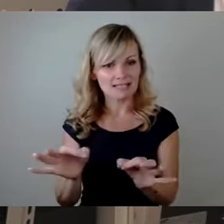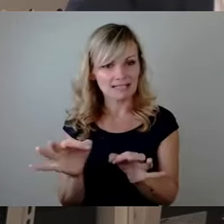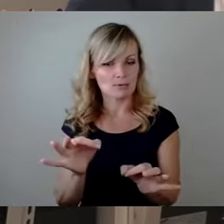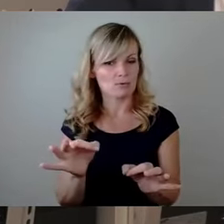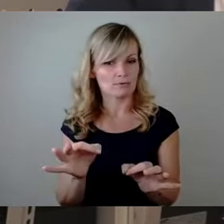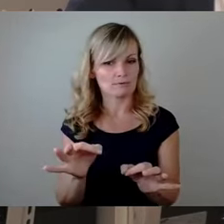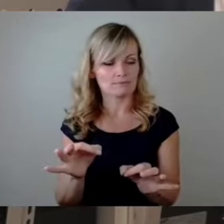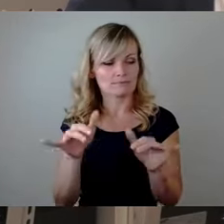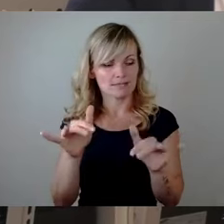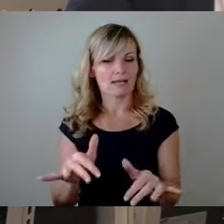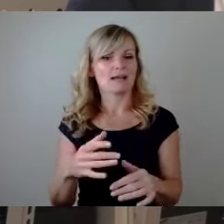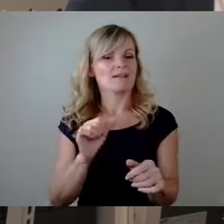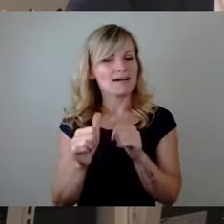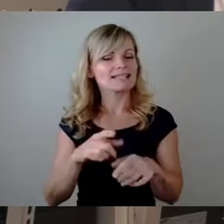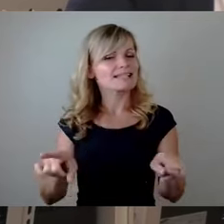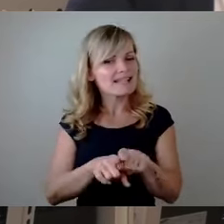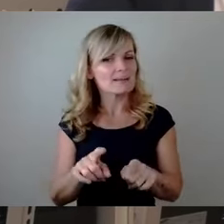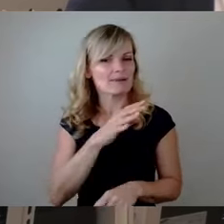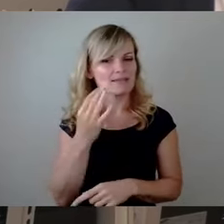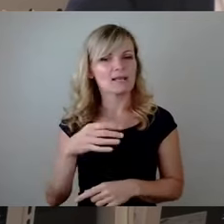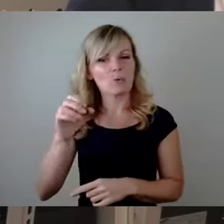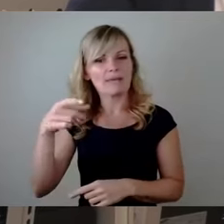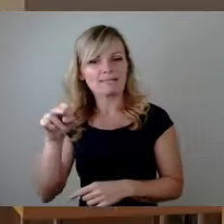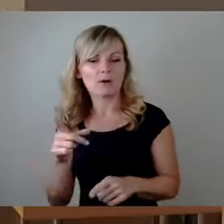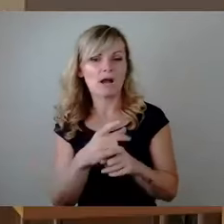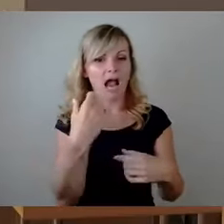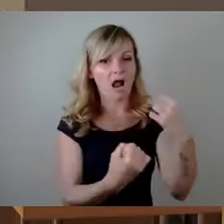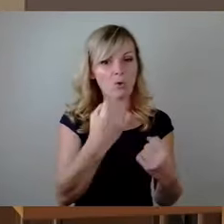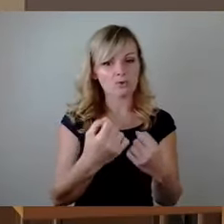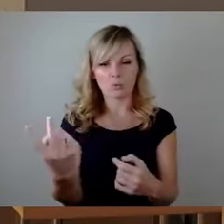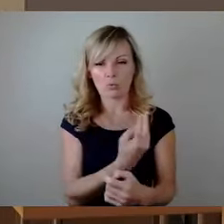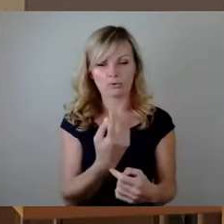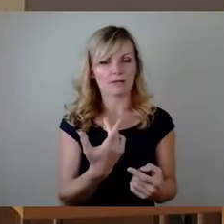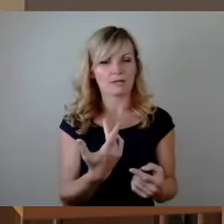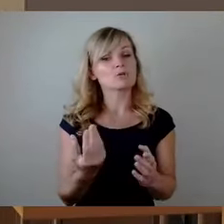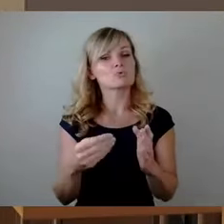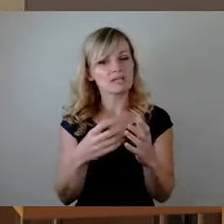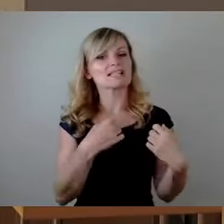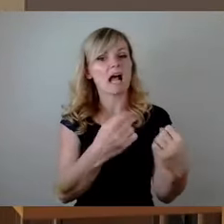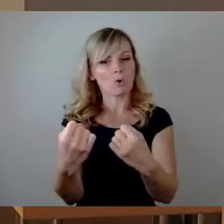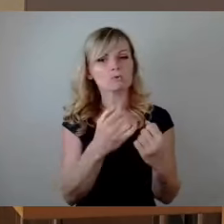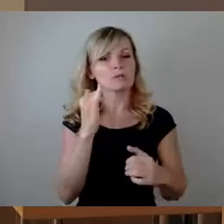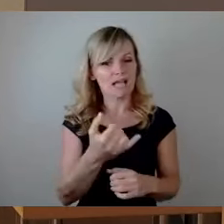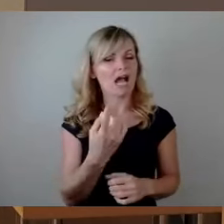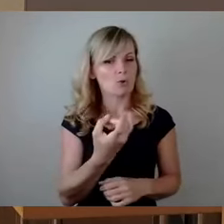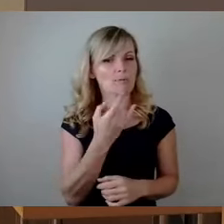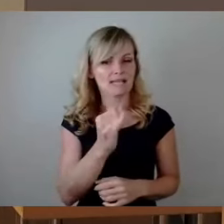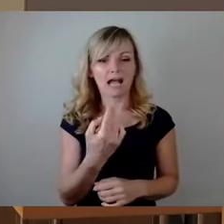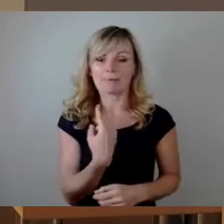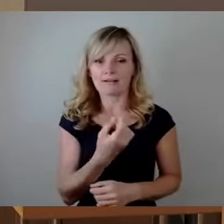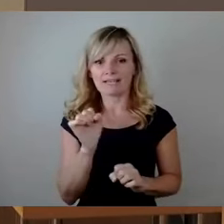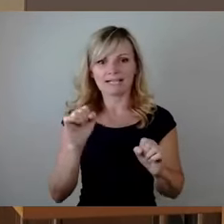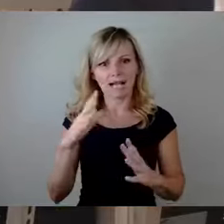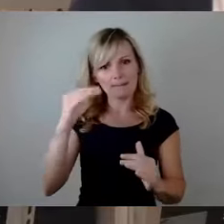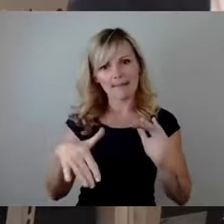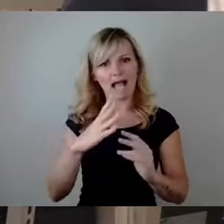fast genauso viele mit dem ÖPNV wie mit dem Auto abzubilden. Es wird zusätzliche Autofahrten geben. Das ist tatsächlich so. Aber wir können es deutlich ausgewogener